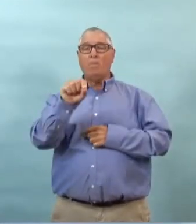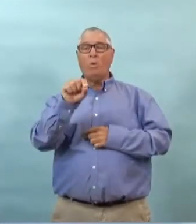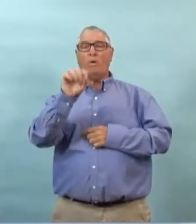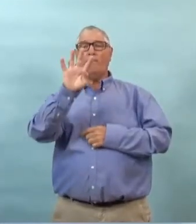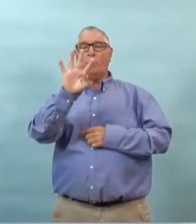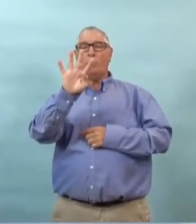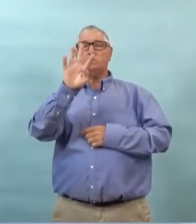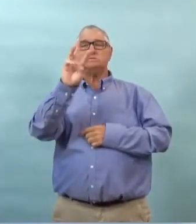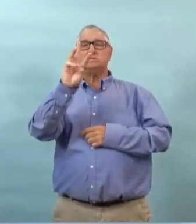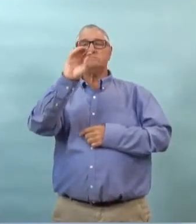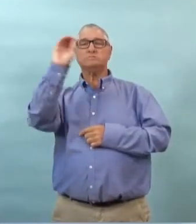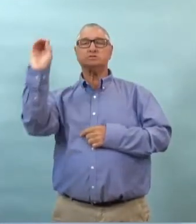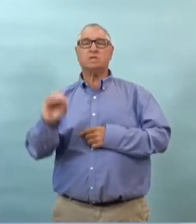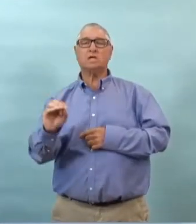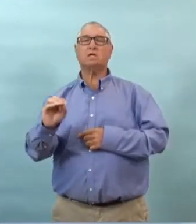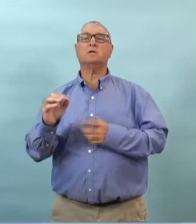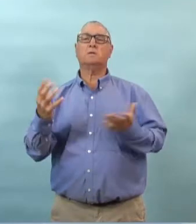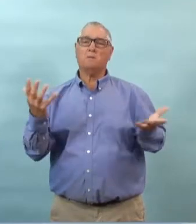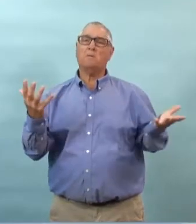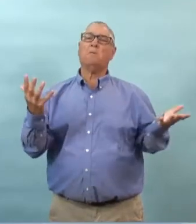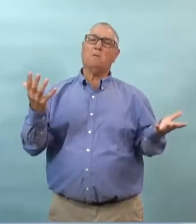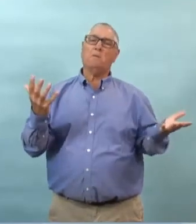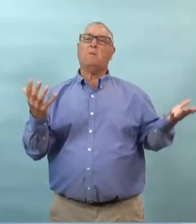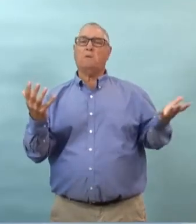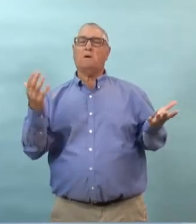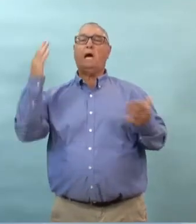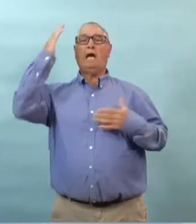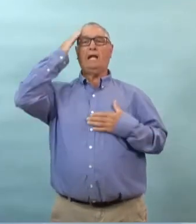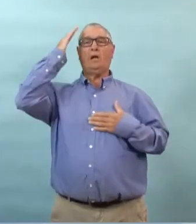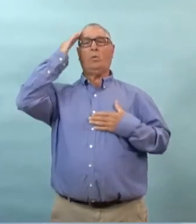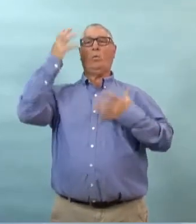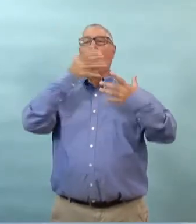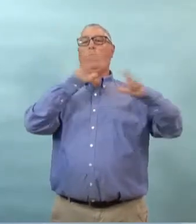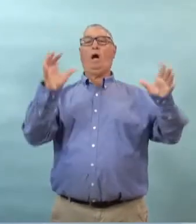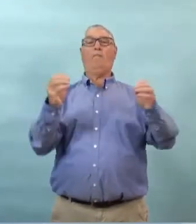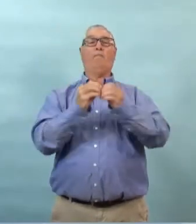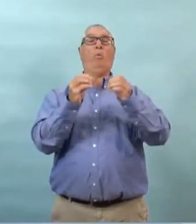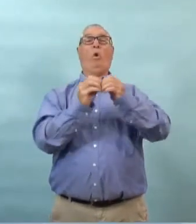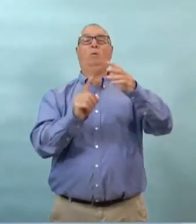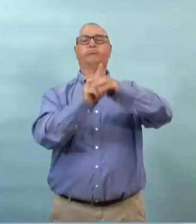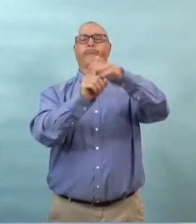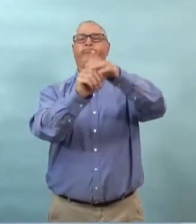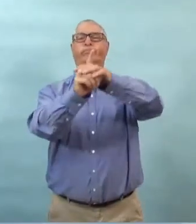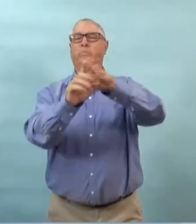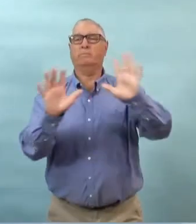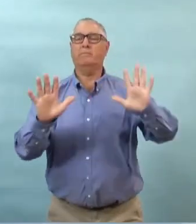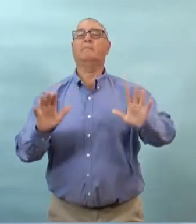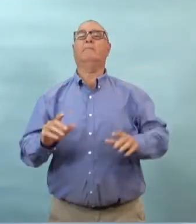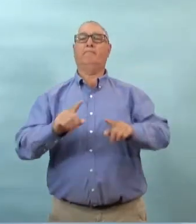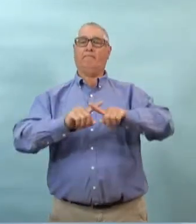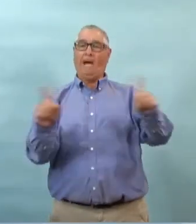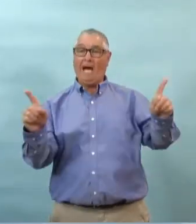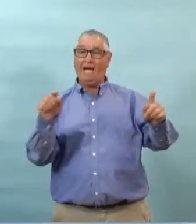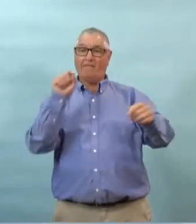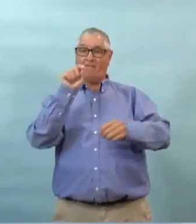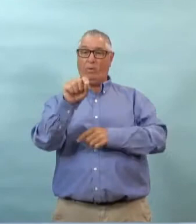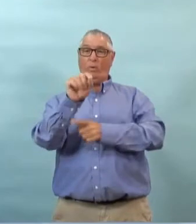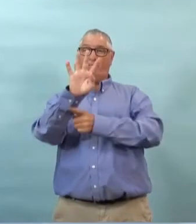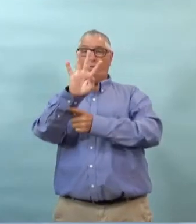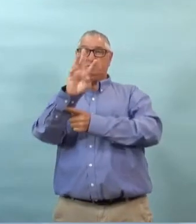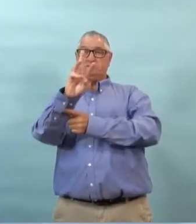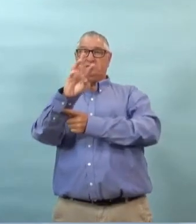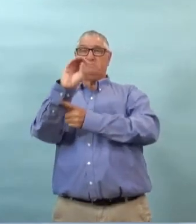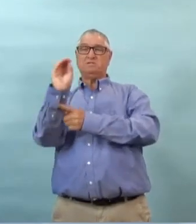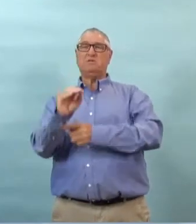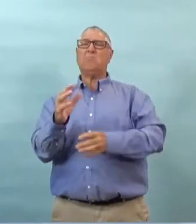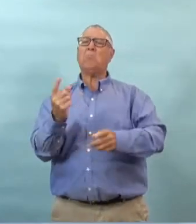de positivité sur cinq jours pour les tests et de 0,46 % un cas c'est